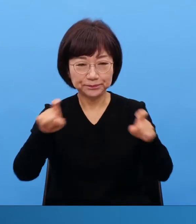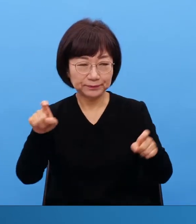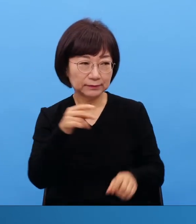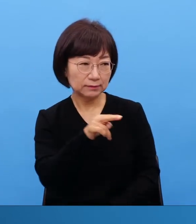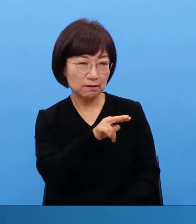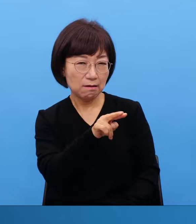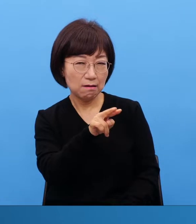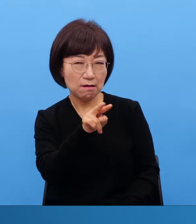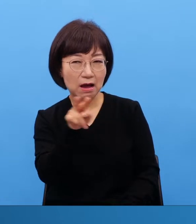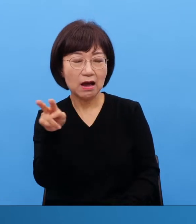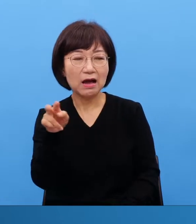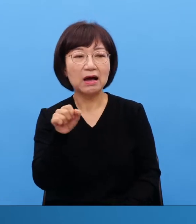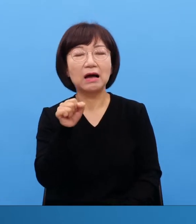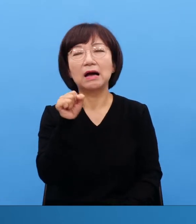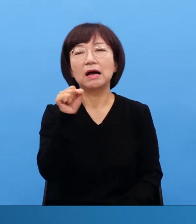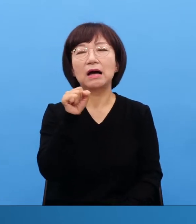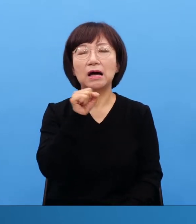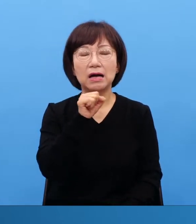하는게 느껴진단 말이에요